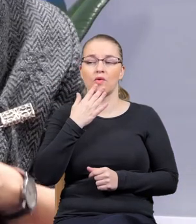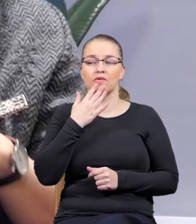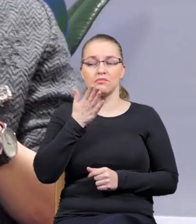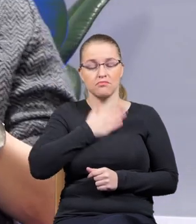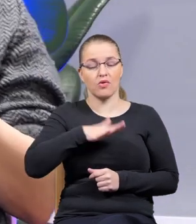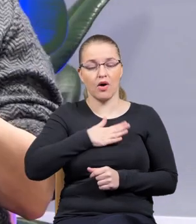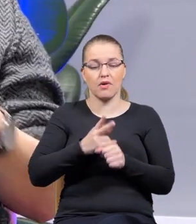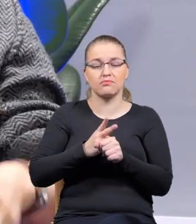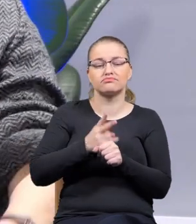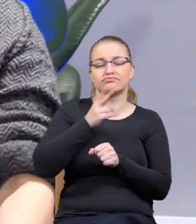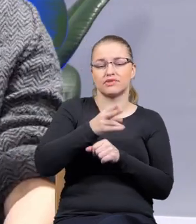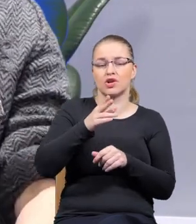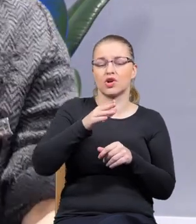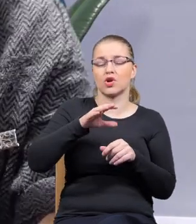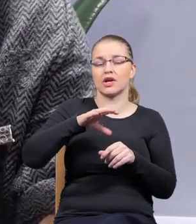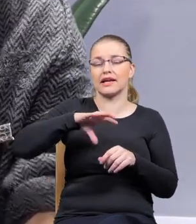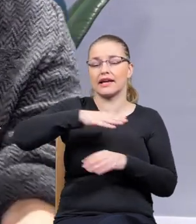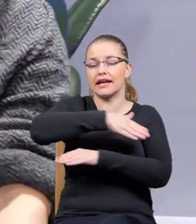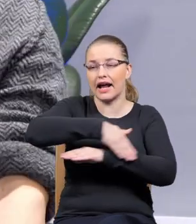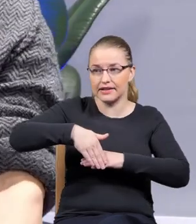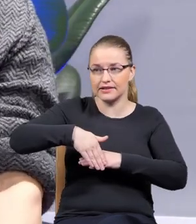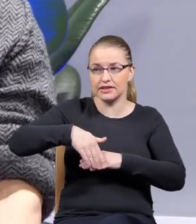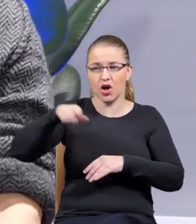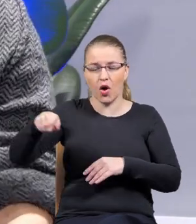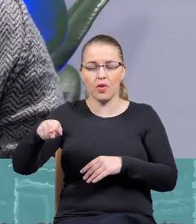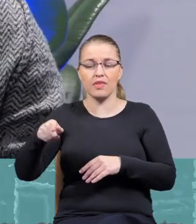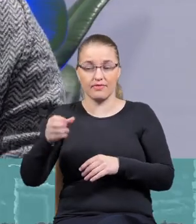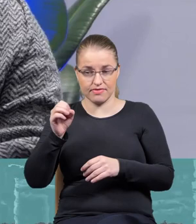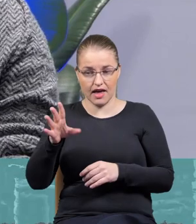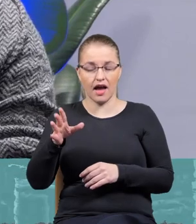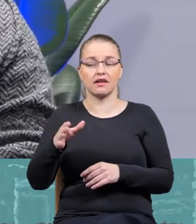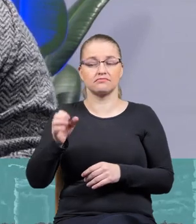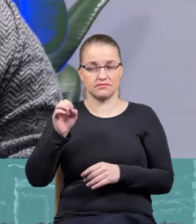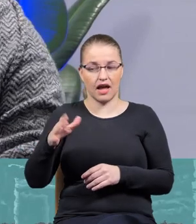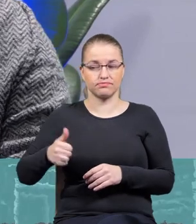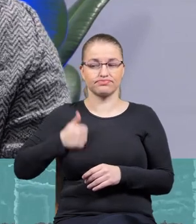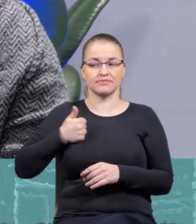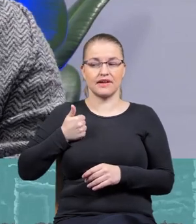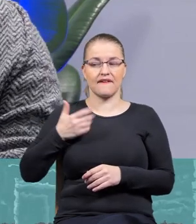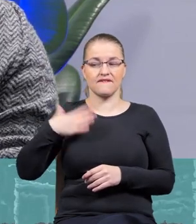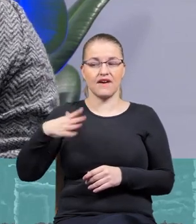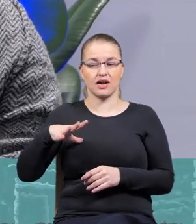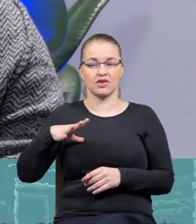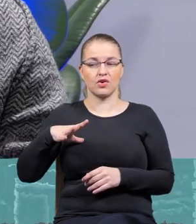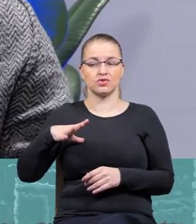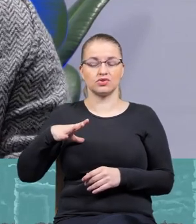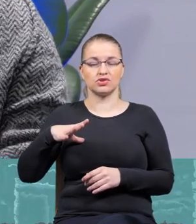Tak i Duszejko jest piewczynią wartości gniewu. Kiedy tę postać tworzyłam, to